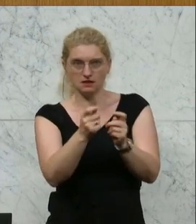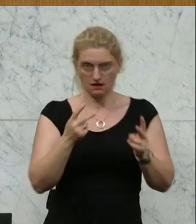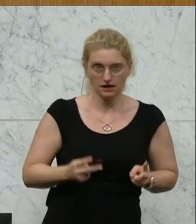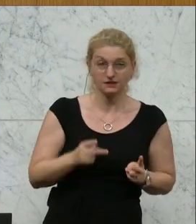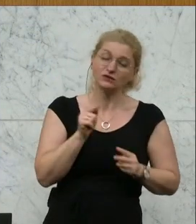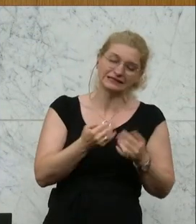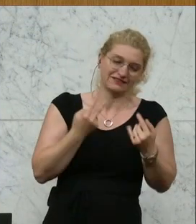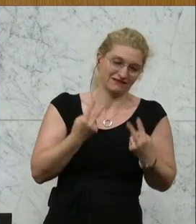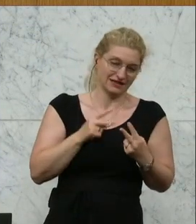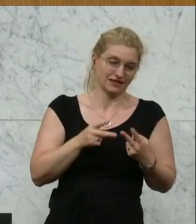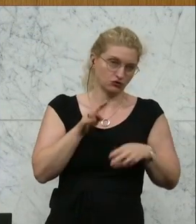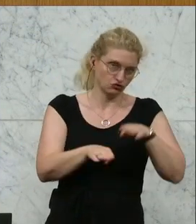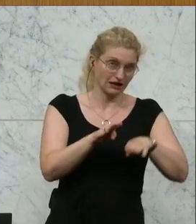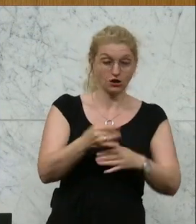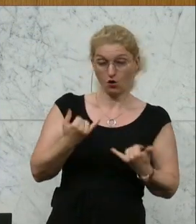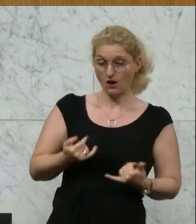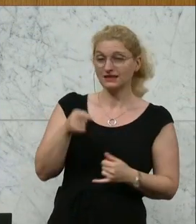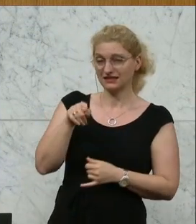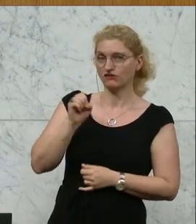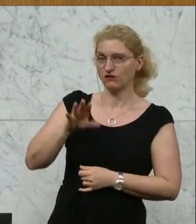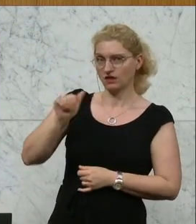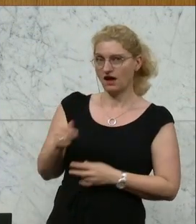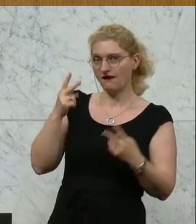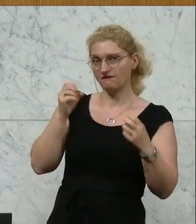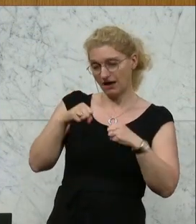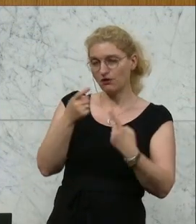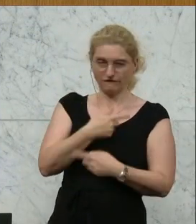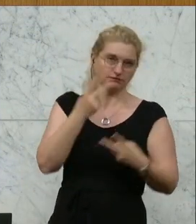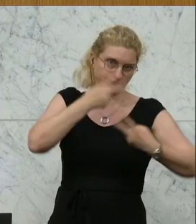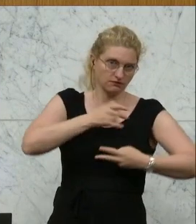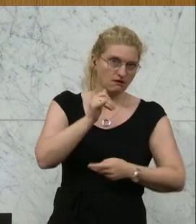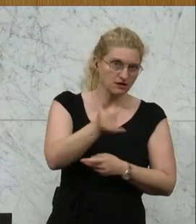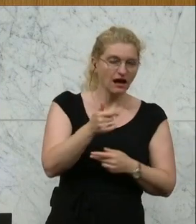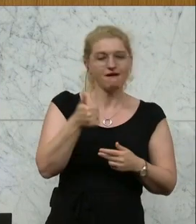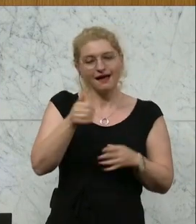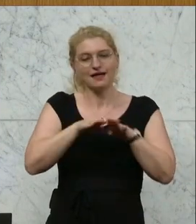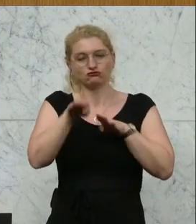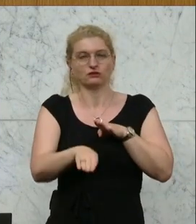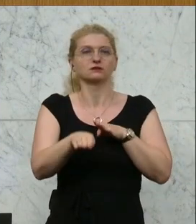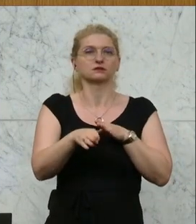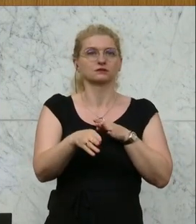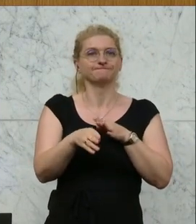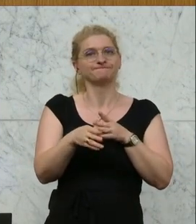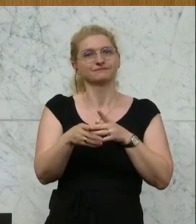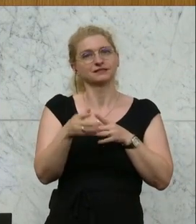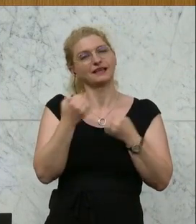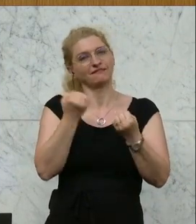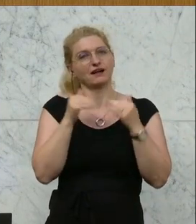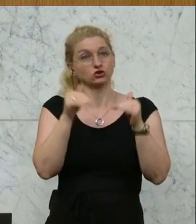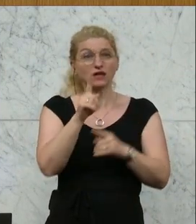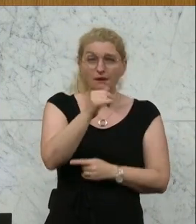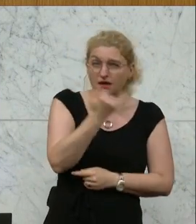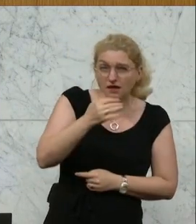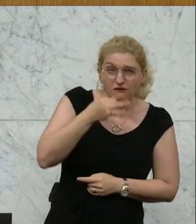Heute stimmen wir dieser 15a-Vereinbarung zu. Ein weiterer Schritt im Bereich des Gewaltschutzes. Aber jede Frau, die